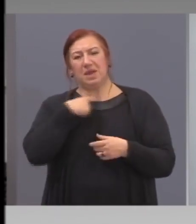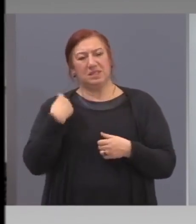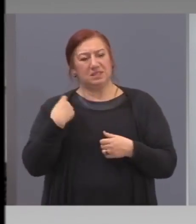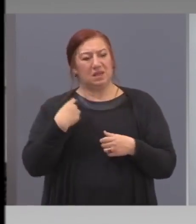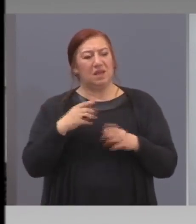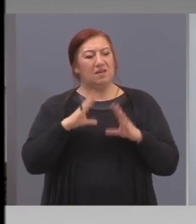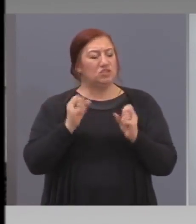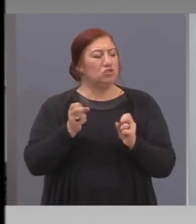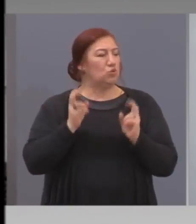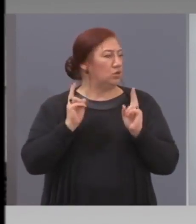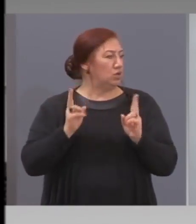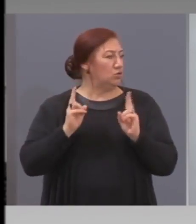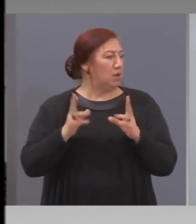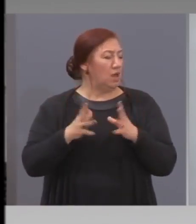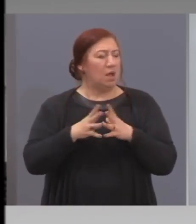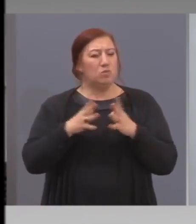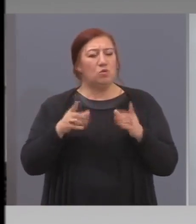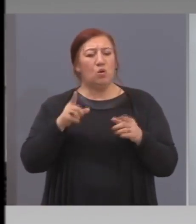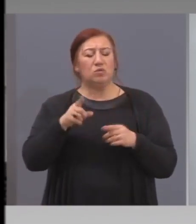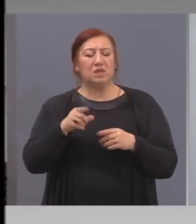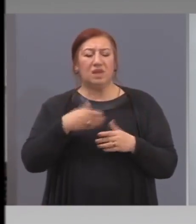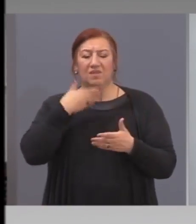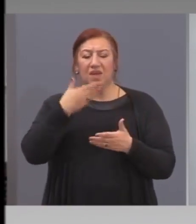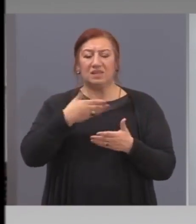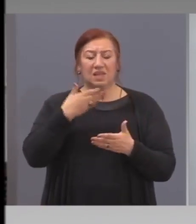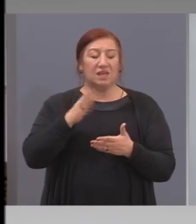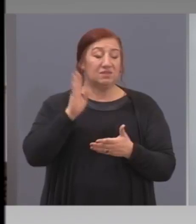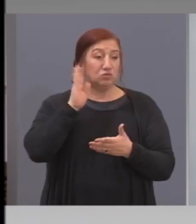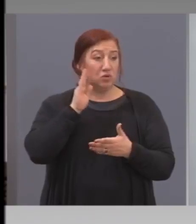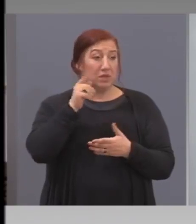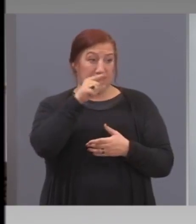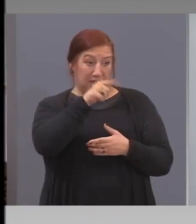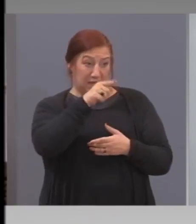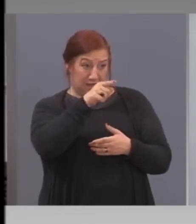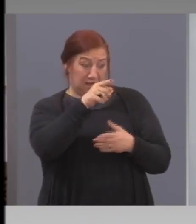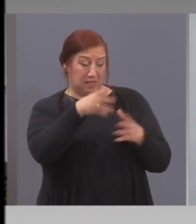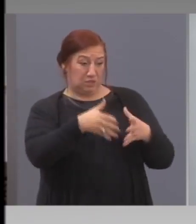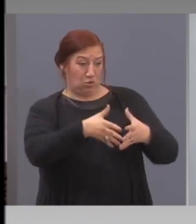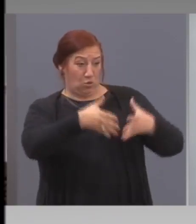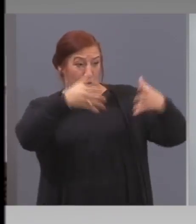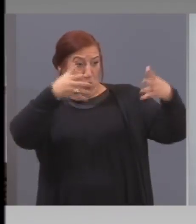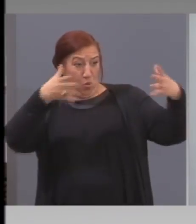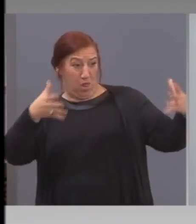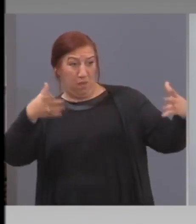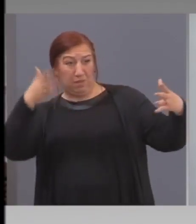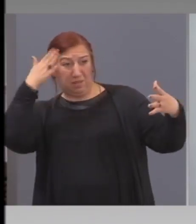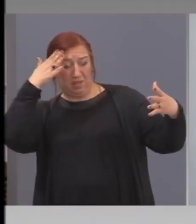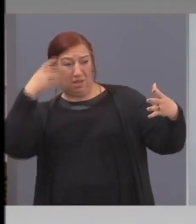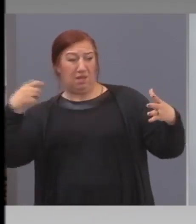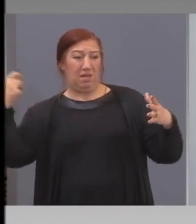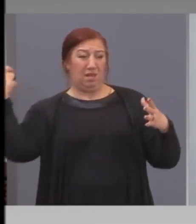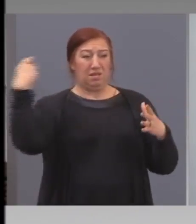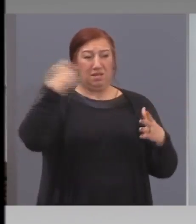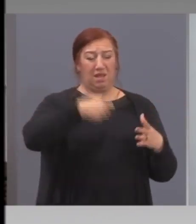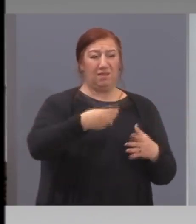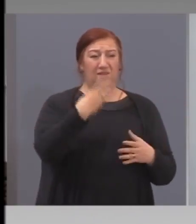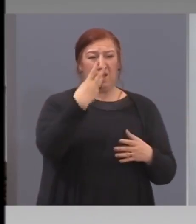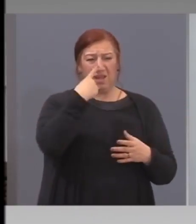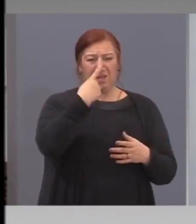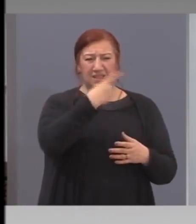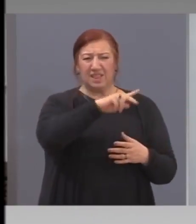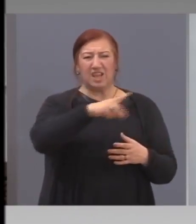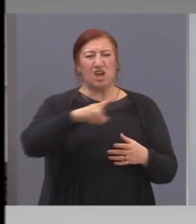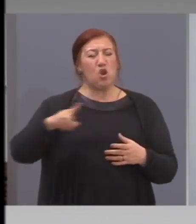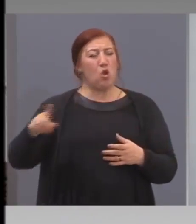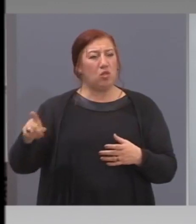Много много такива изказвания чукате. Те големите си дават трилиона, хиляда милиарда